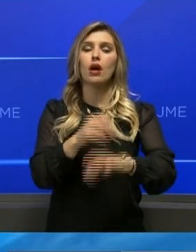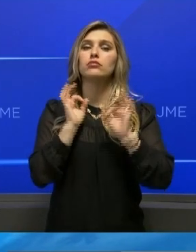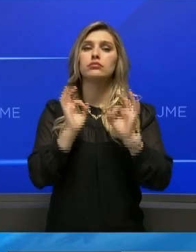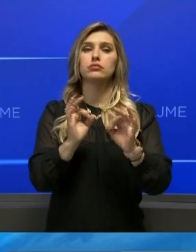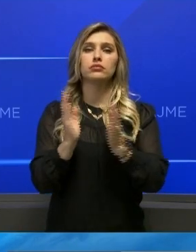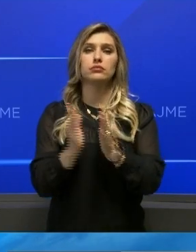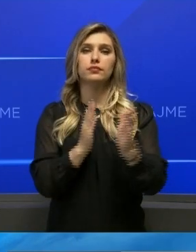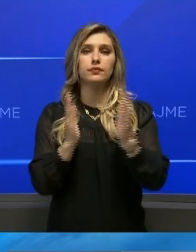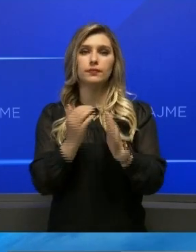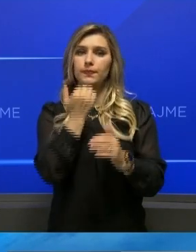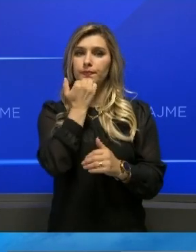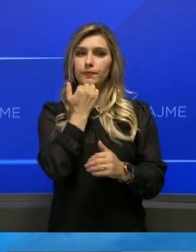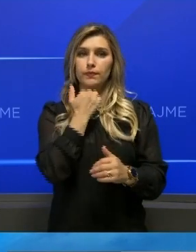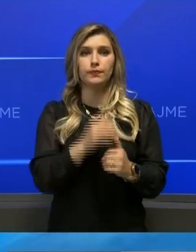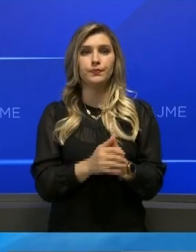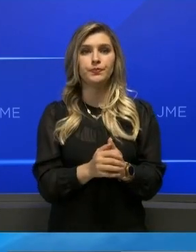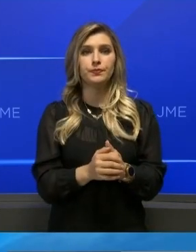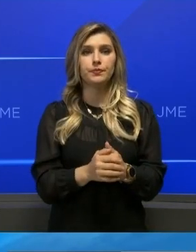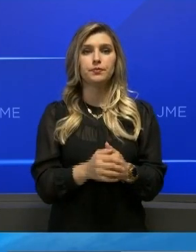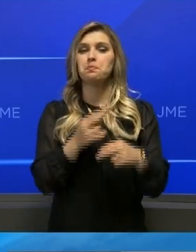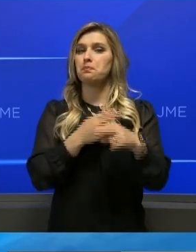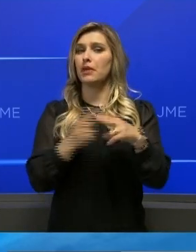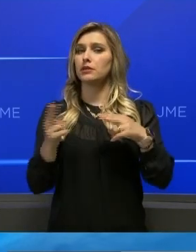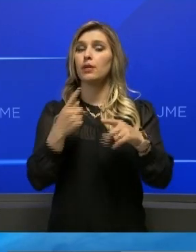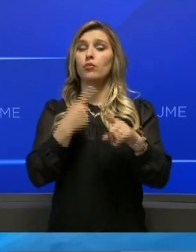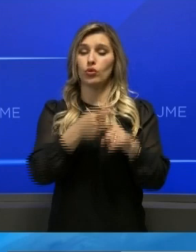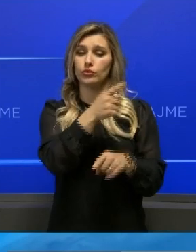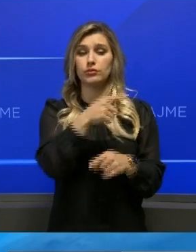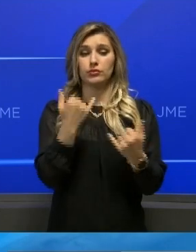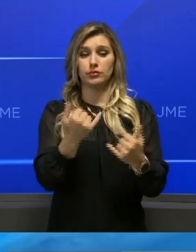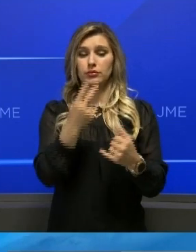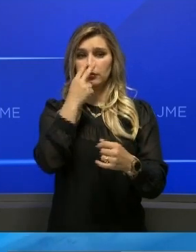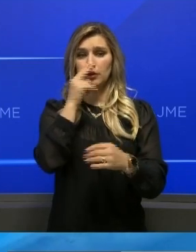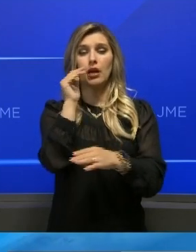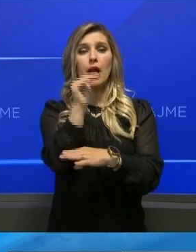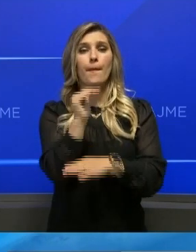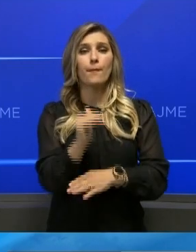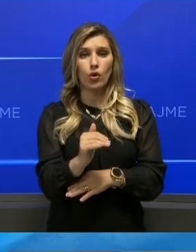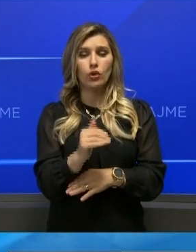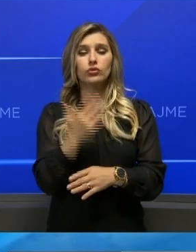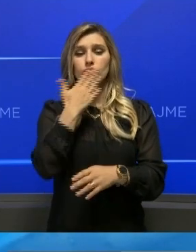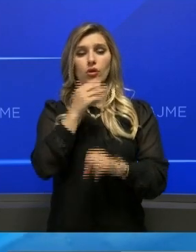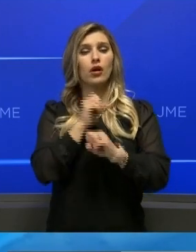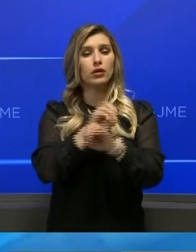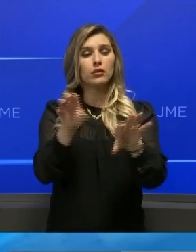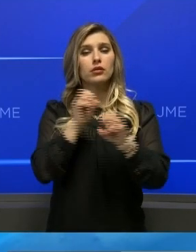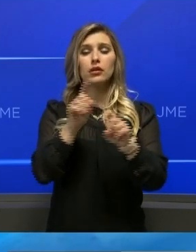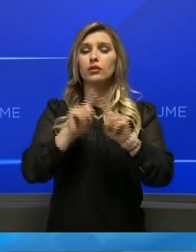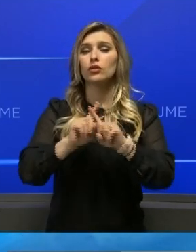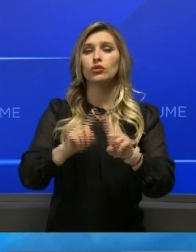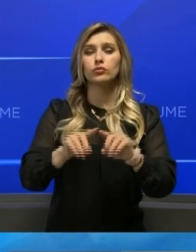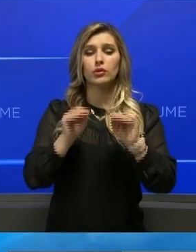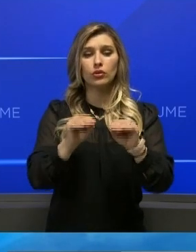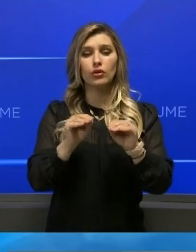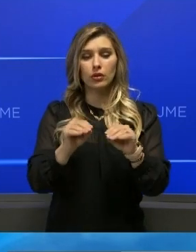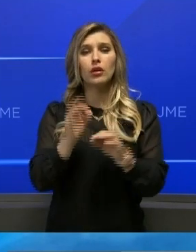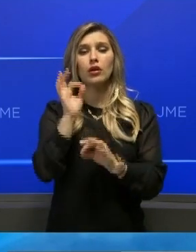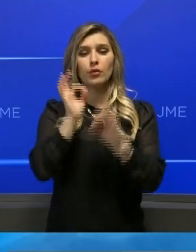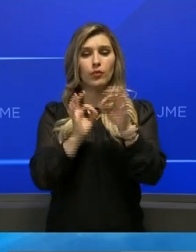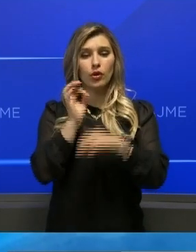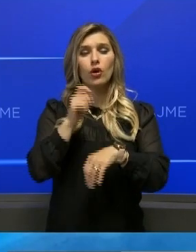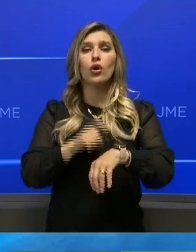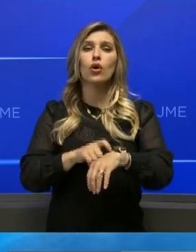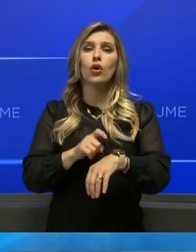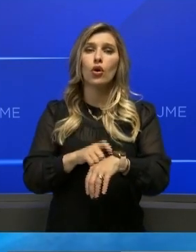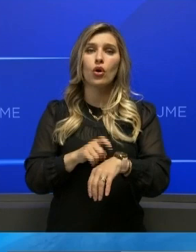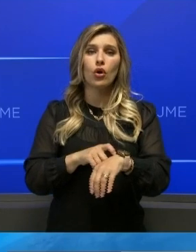Të gjitha raportet në dërkomtare të regojnë se rezultatet e msimë dhenjës janë ne korelacion, janë dhe